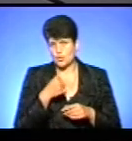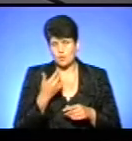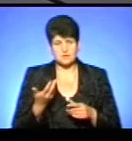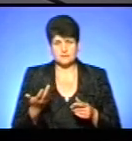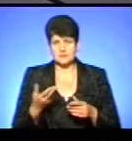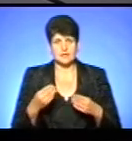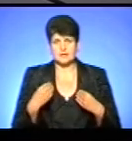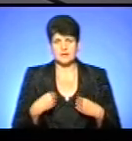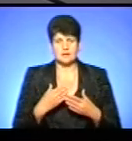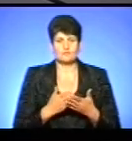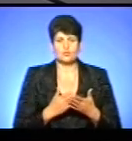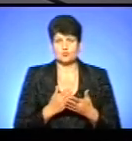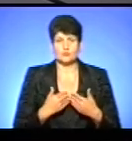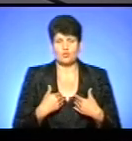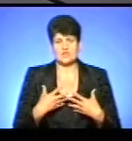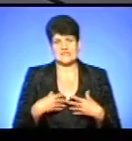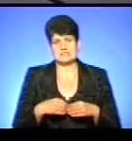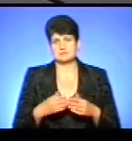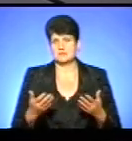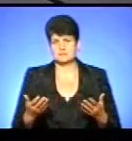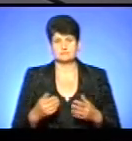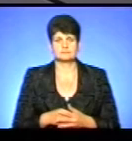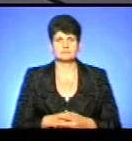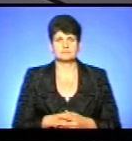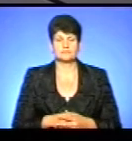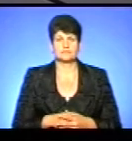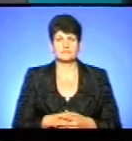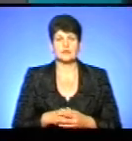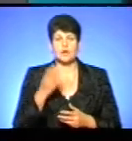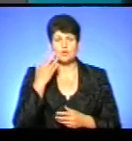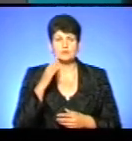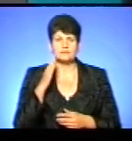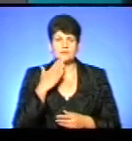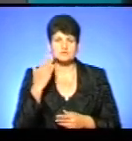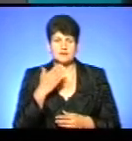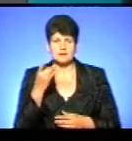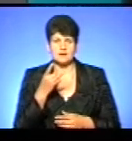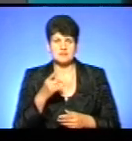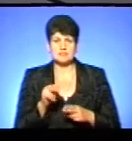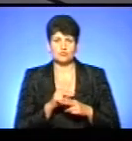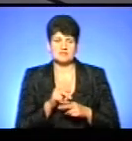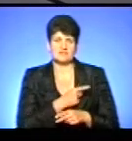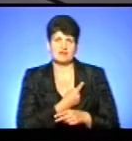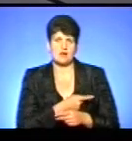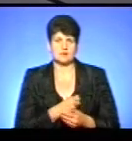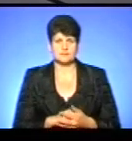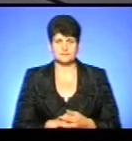надавала послуги самі моїй сім'ї. Зрозуміло. Коли вам востаннє доводилося лікуватися в лікарні?